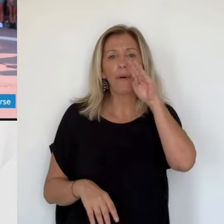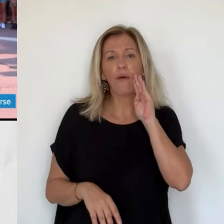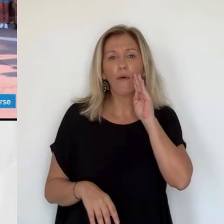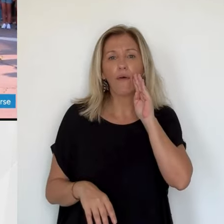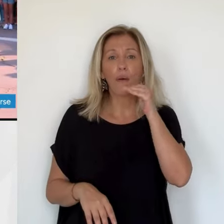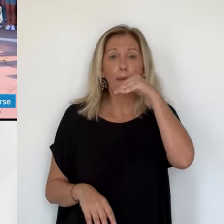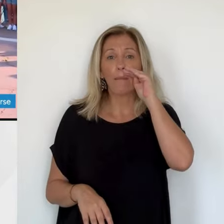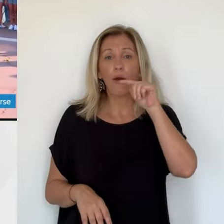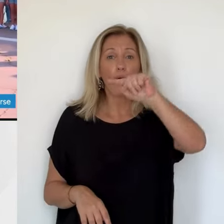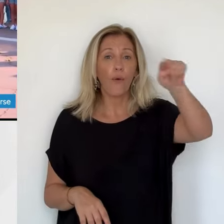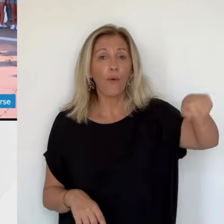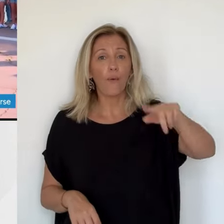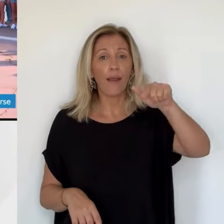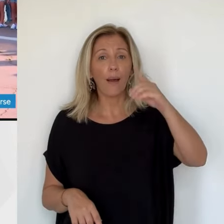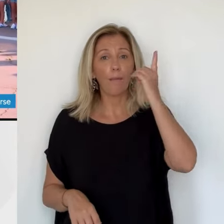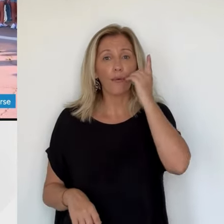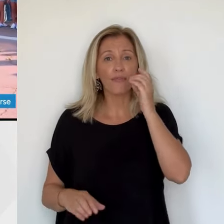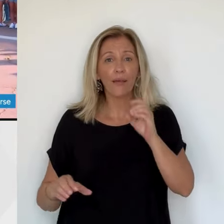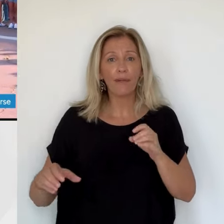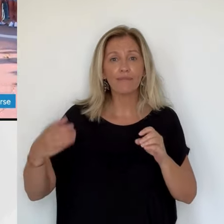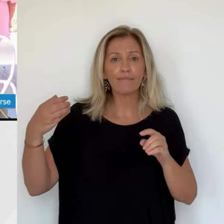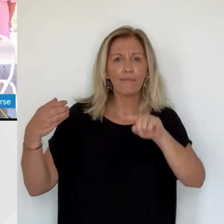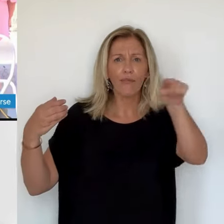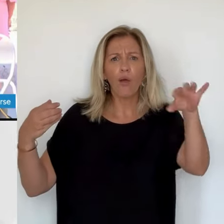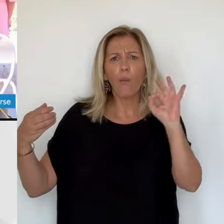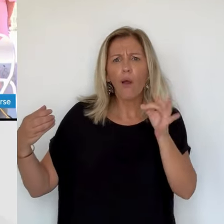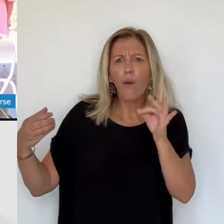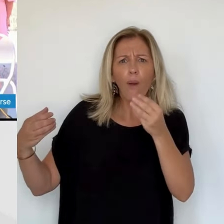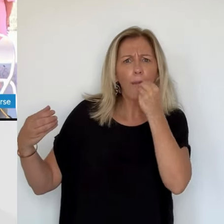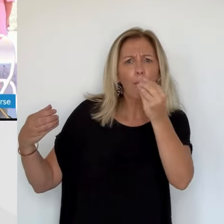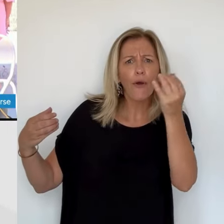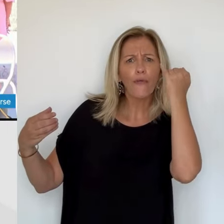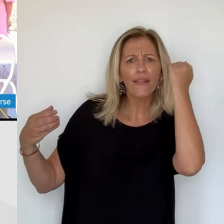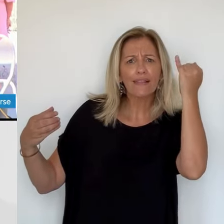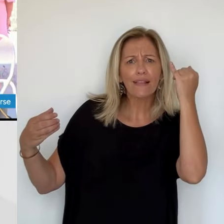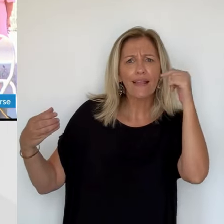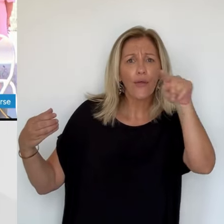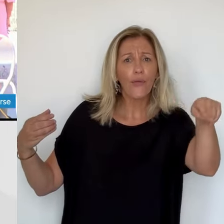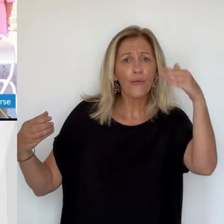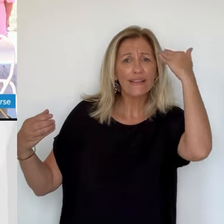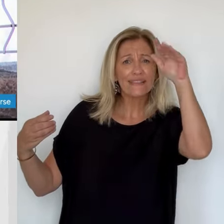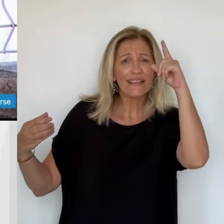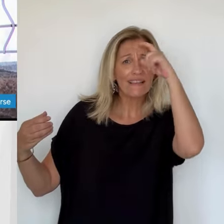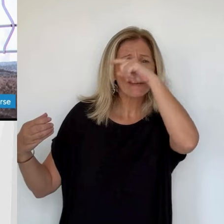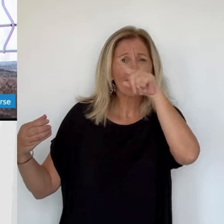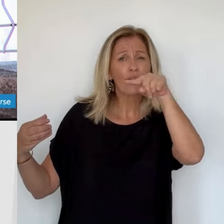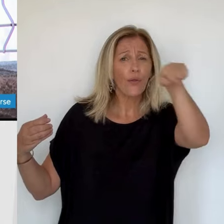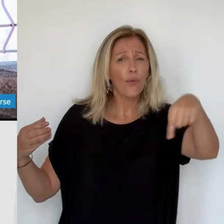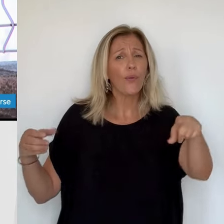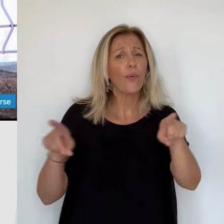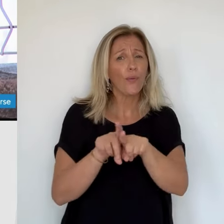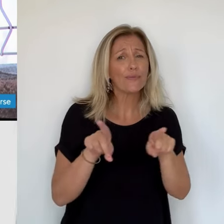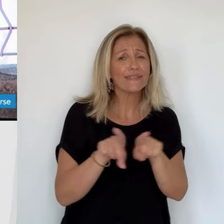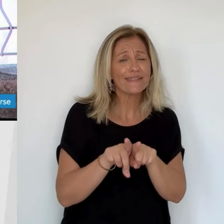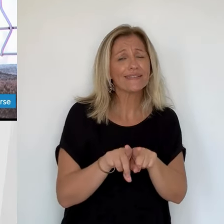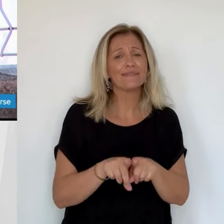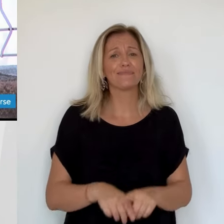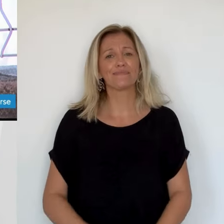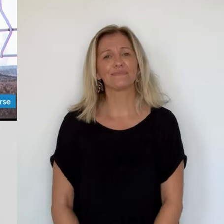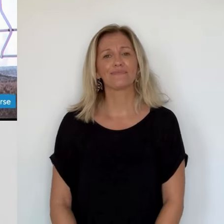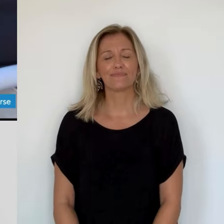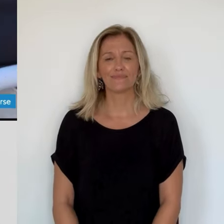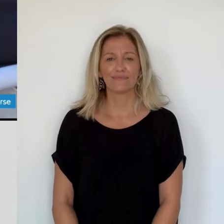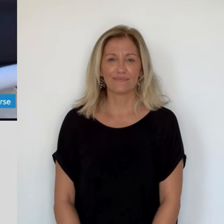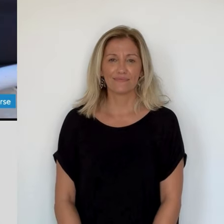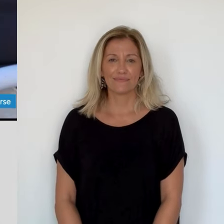numérique. Le téléphone sera laissé à l'entrée de l'établissement et récupéré à la sortie. Sous le préau, l'équipe pédagogique l'explique aux parents,